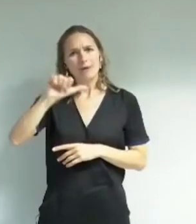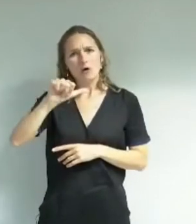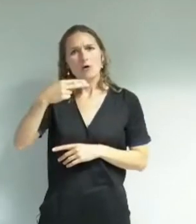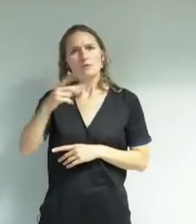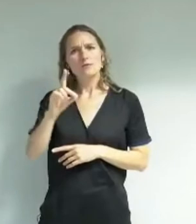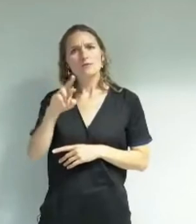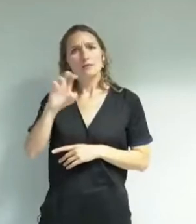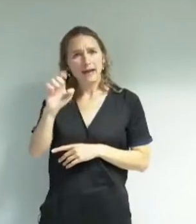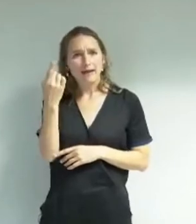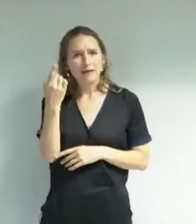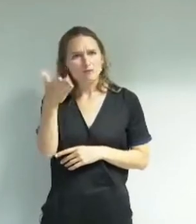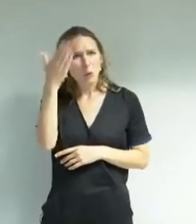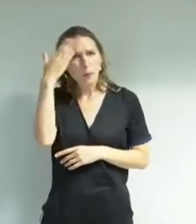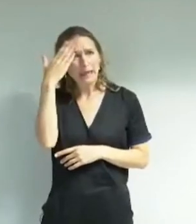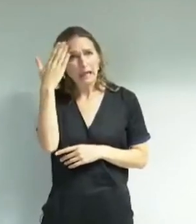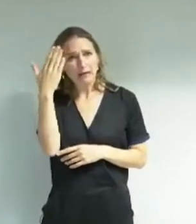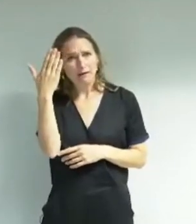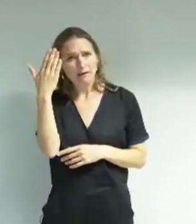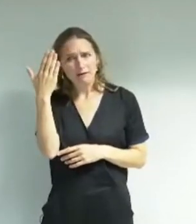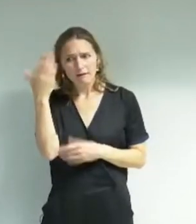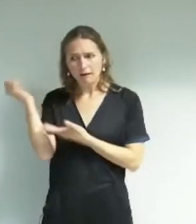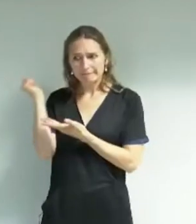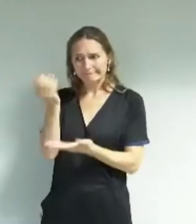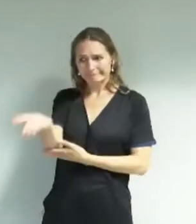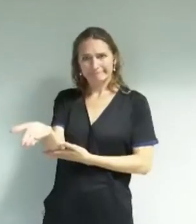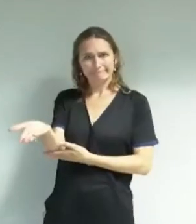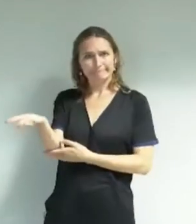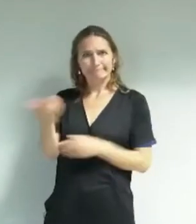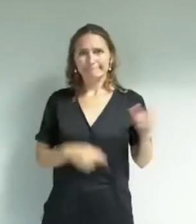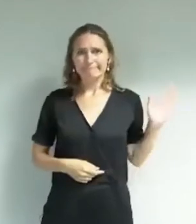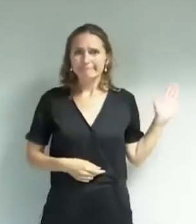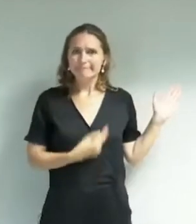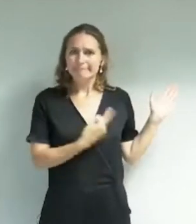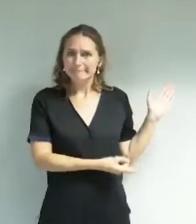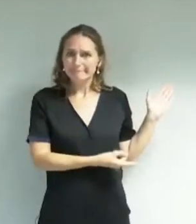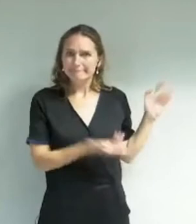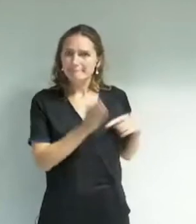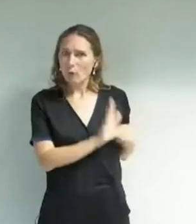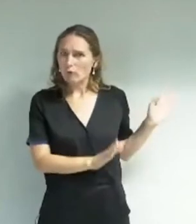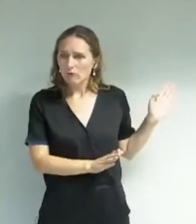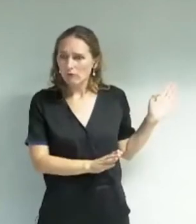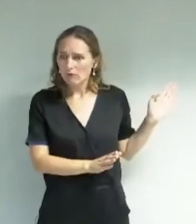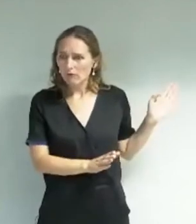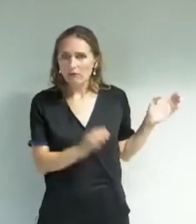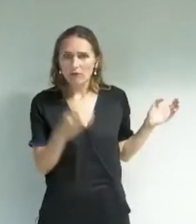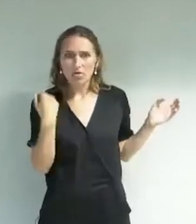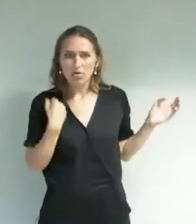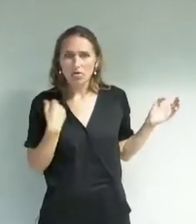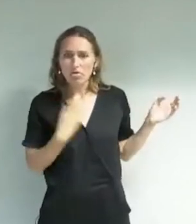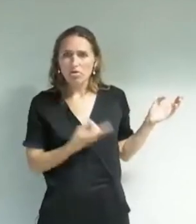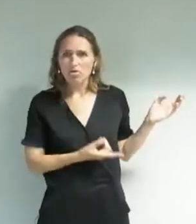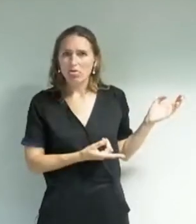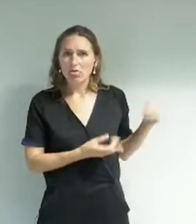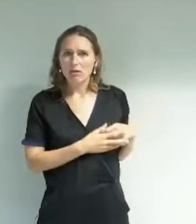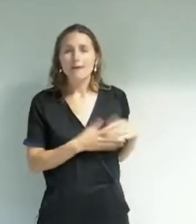avoir 800 ans dans quelques années, voilà ce qu'il en est pour les patrimoines religieux que